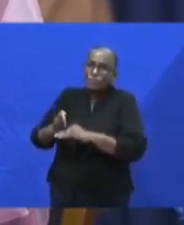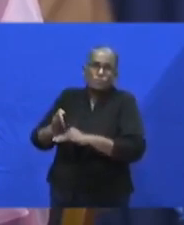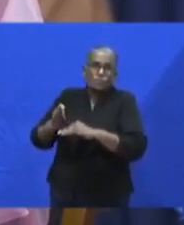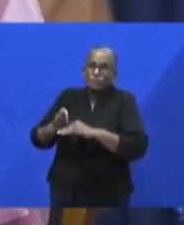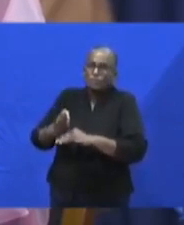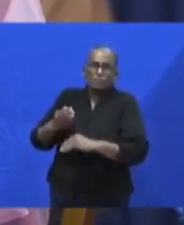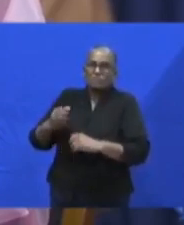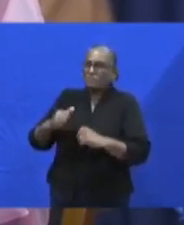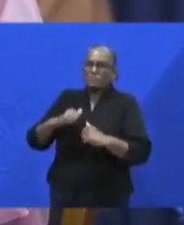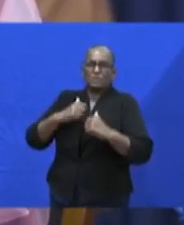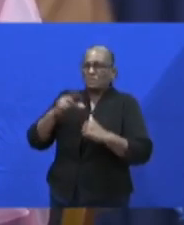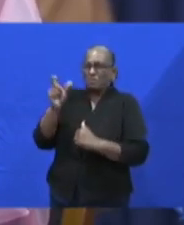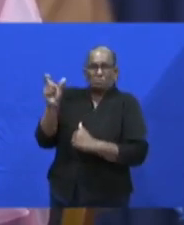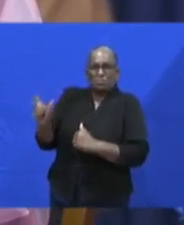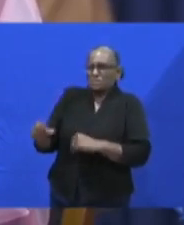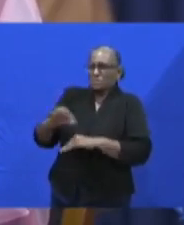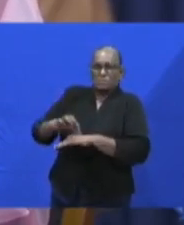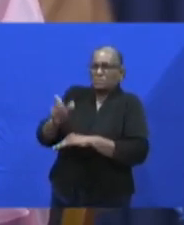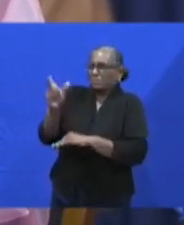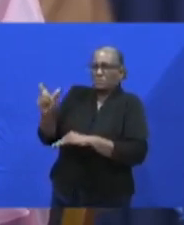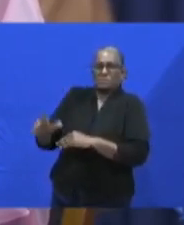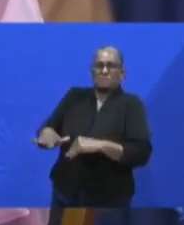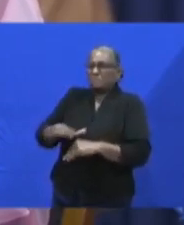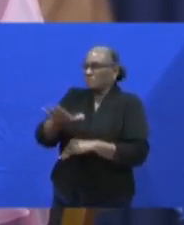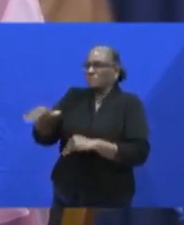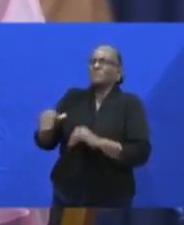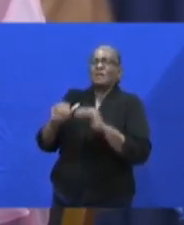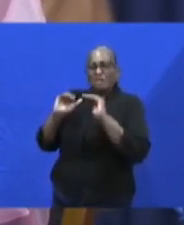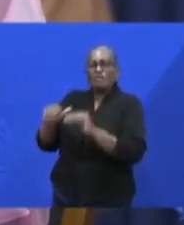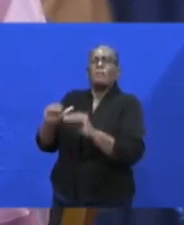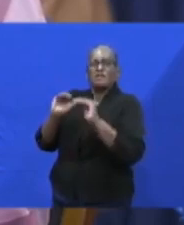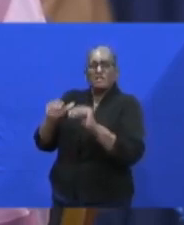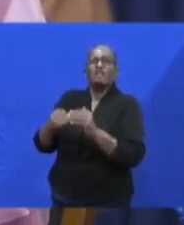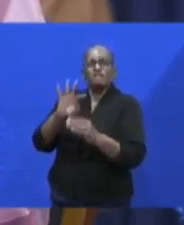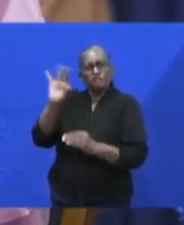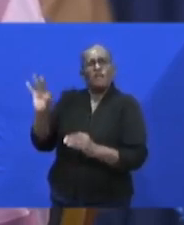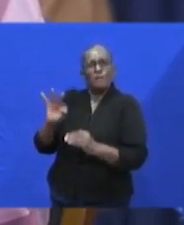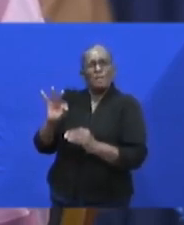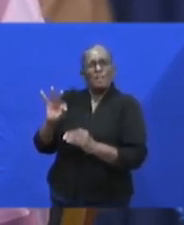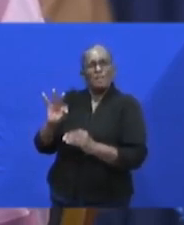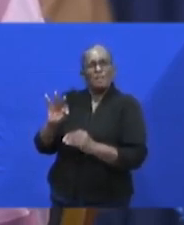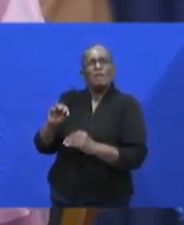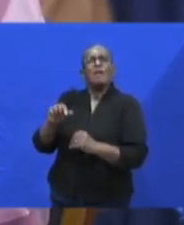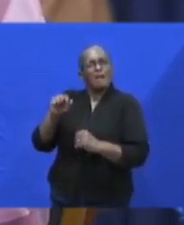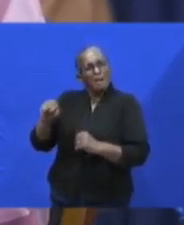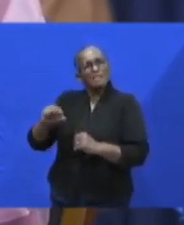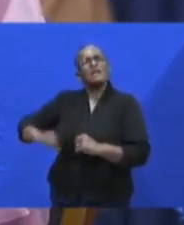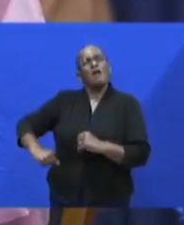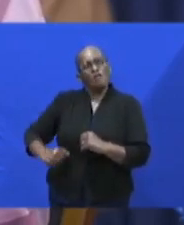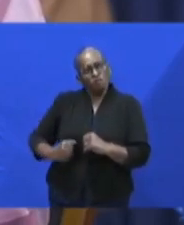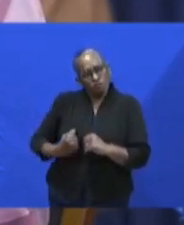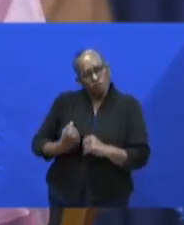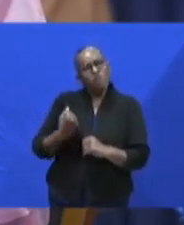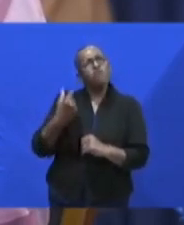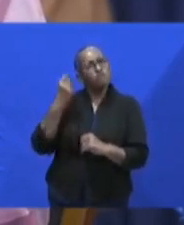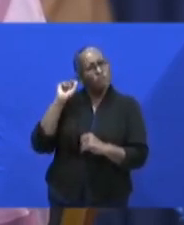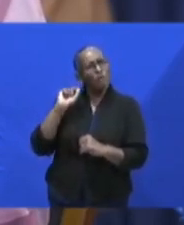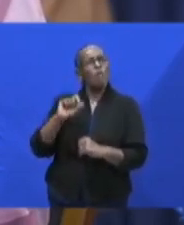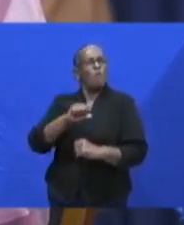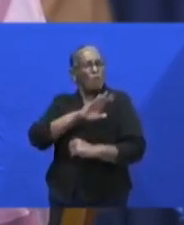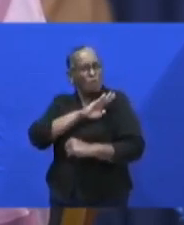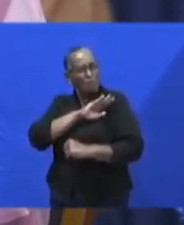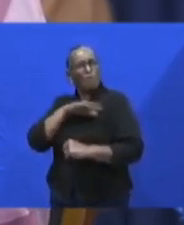toestand van de patiënt geïnformeerd en zijn echtgenote was aanwezig